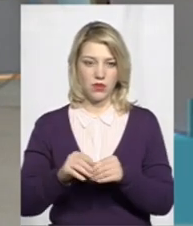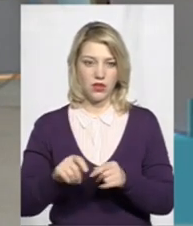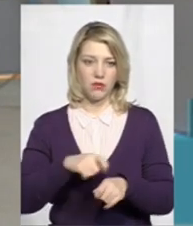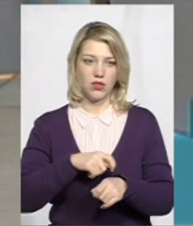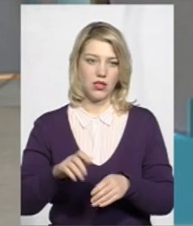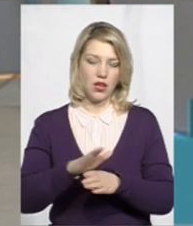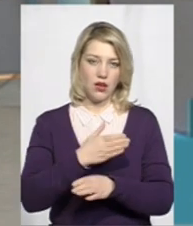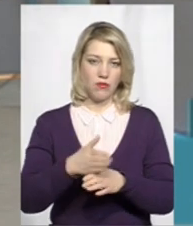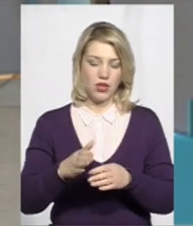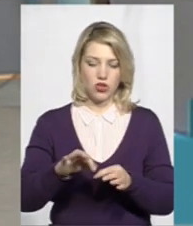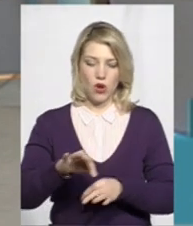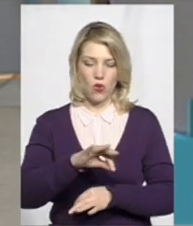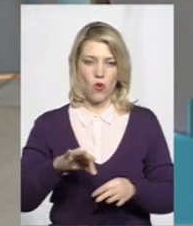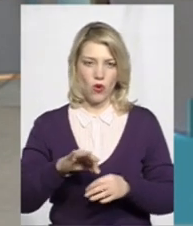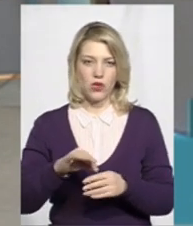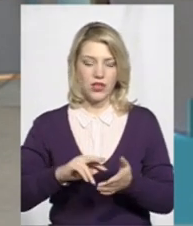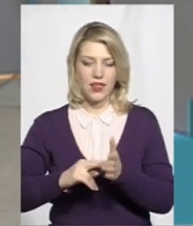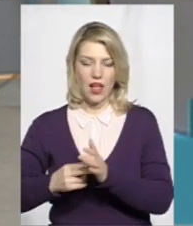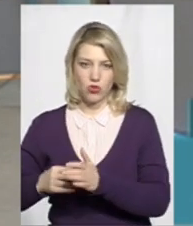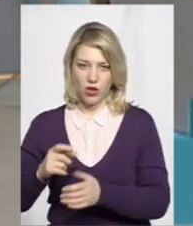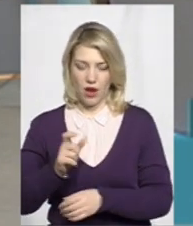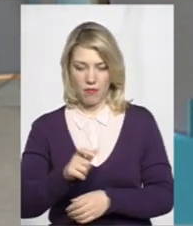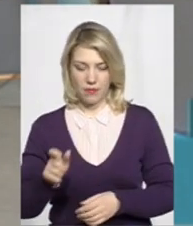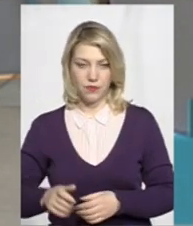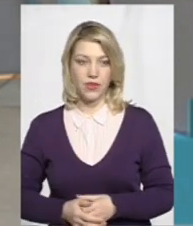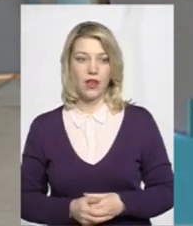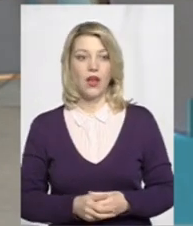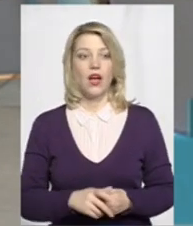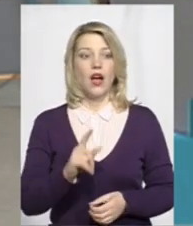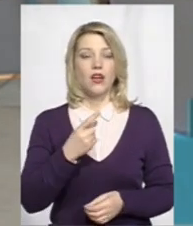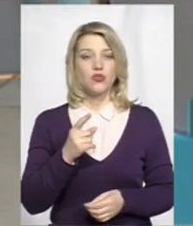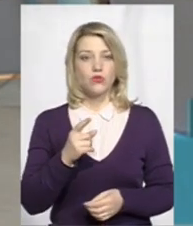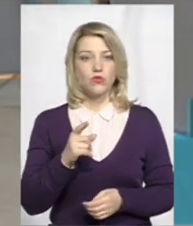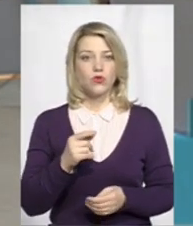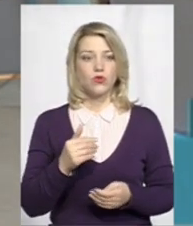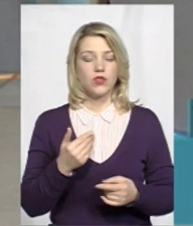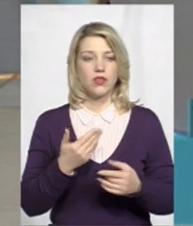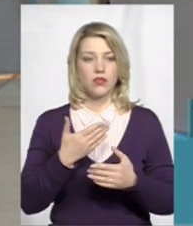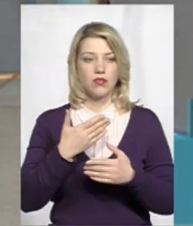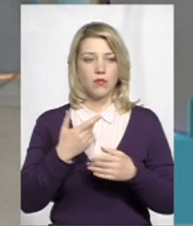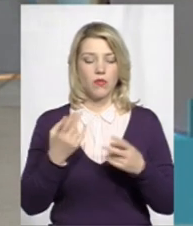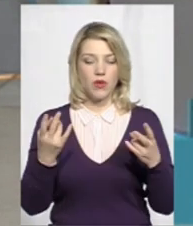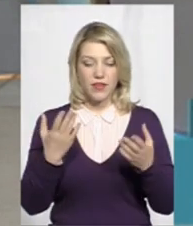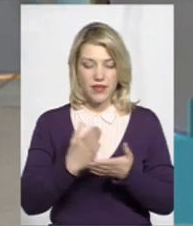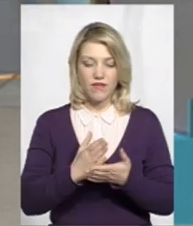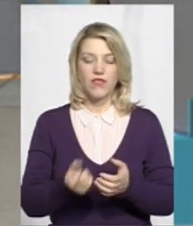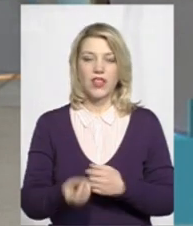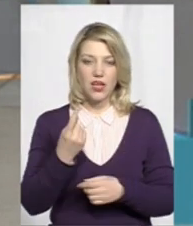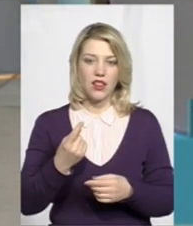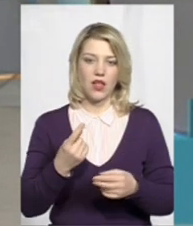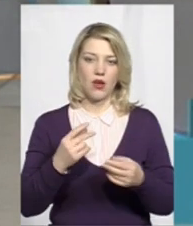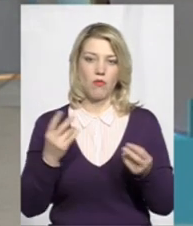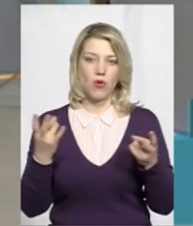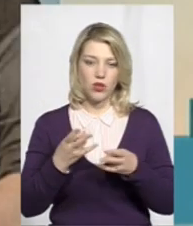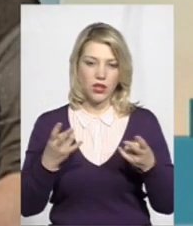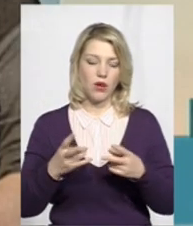координаторами, що також буде дуже цікавий такий формат. Зрозуміло. А чому виникла потреба в цю ситуацію розслідувати? Тому що, по